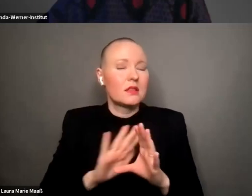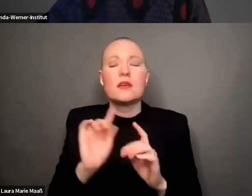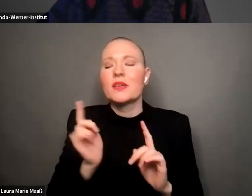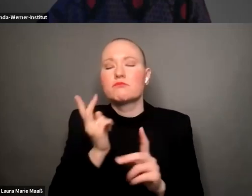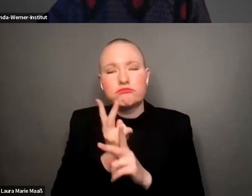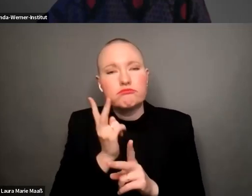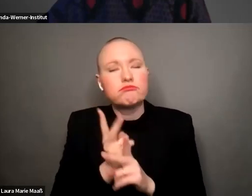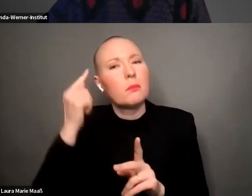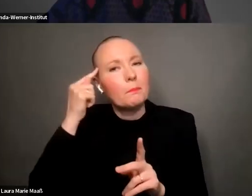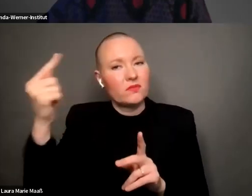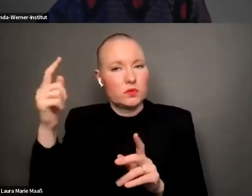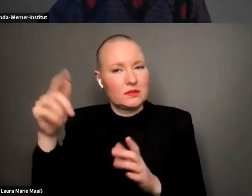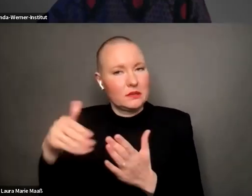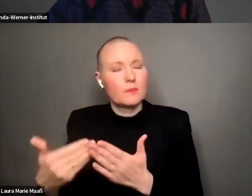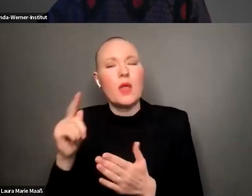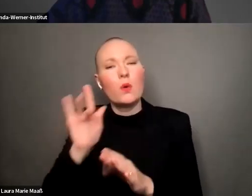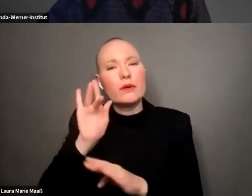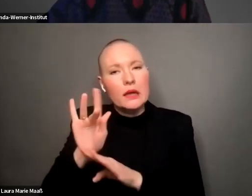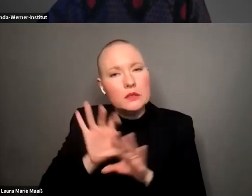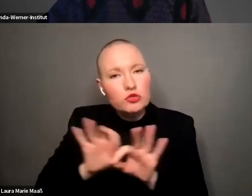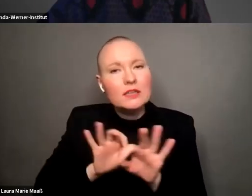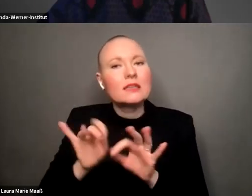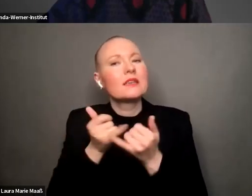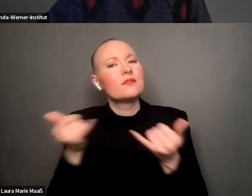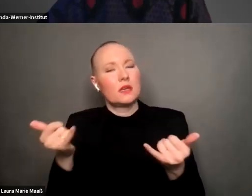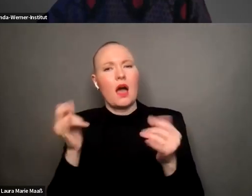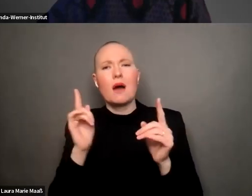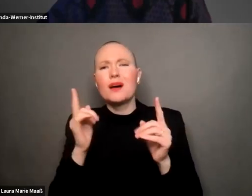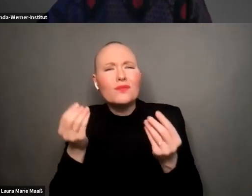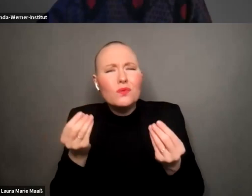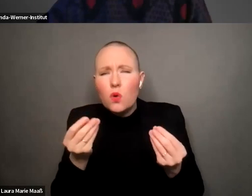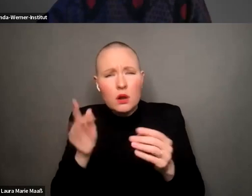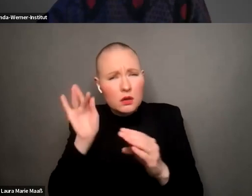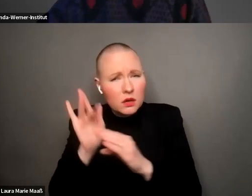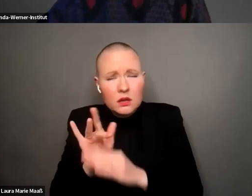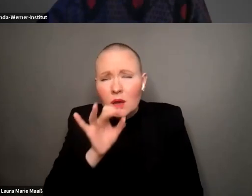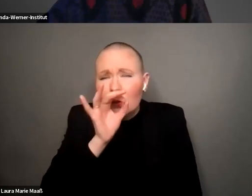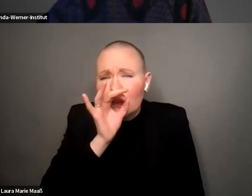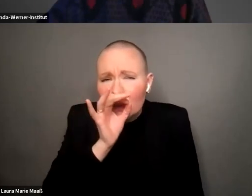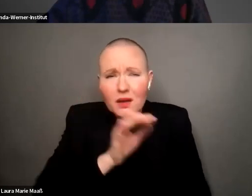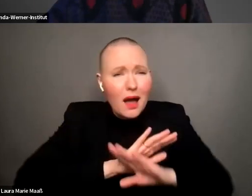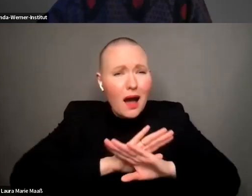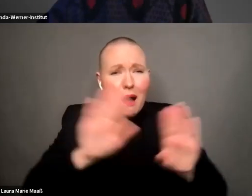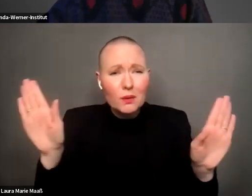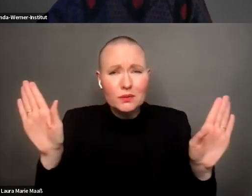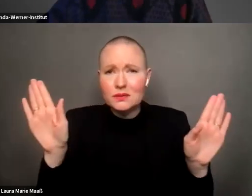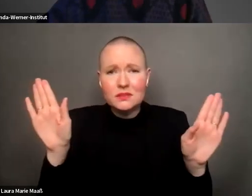strategien aber ich habe immer so dieses gefühl dass man da überhaupt nicht mehr gegen ankommt gegen diese